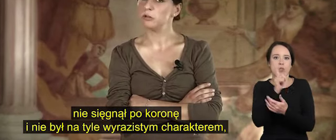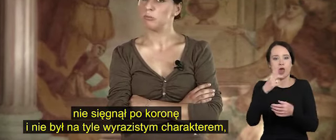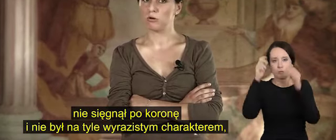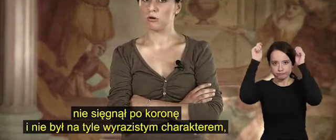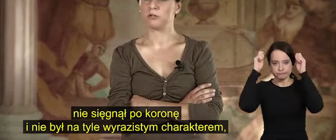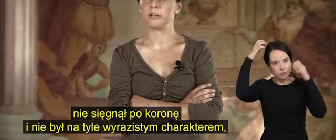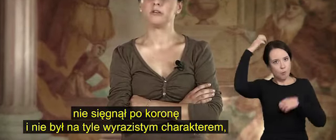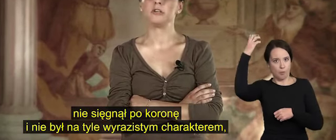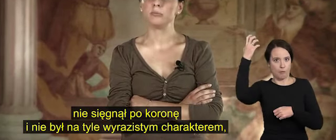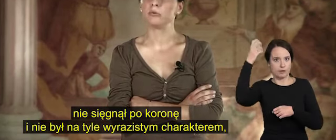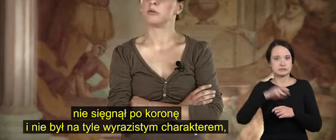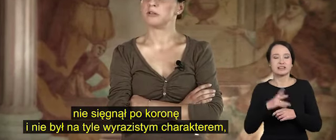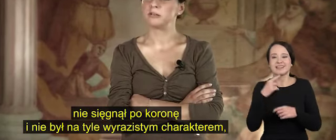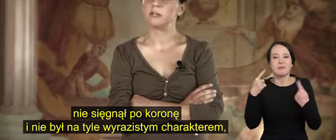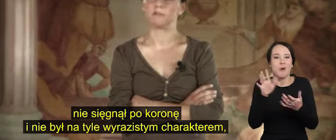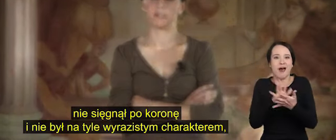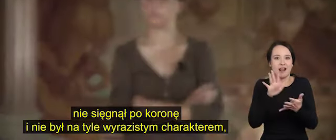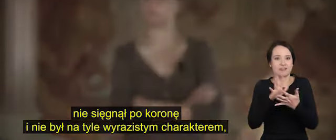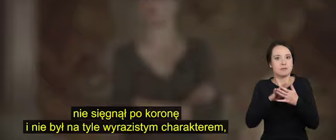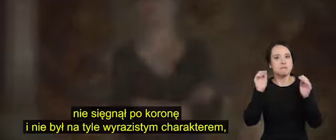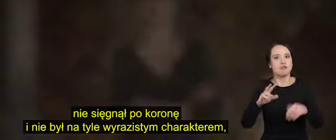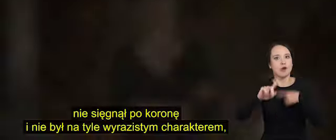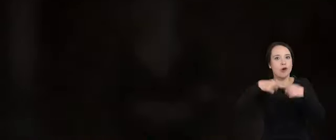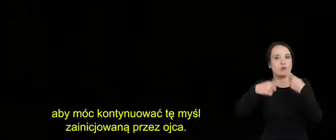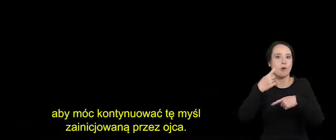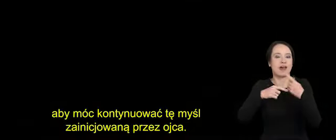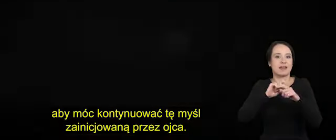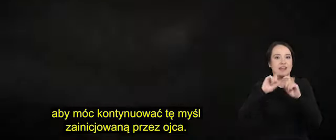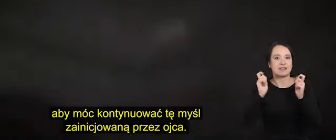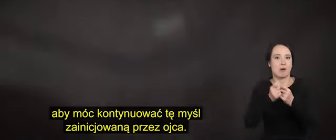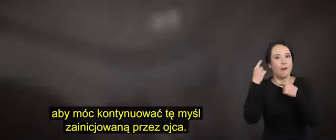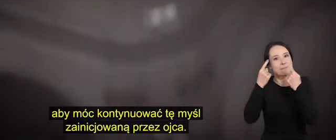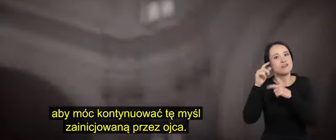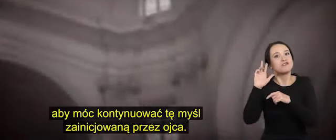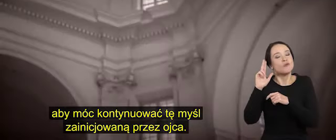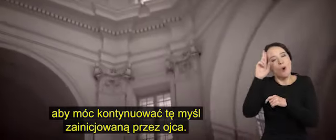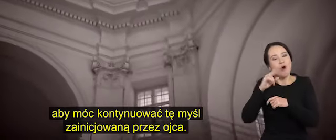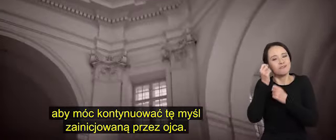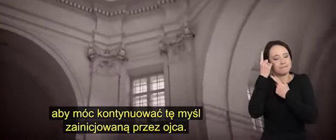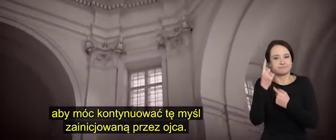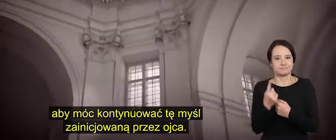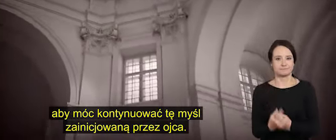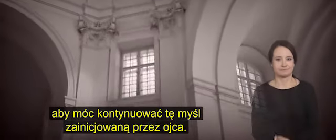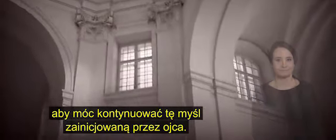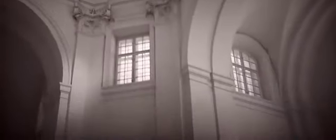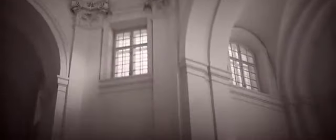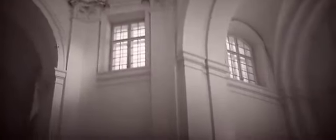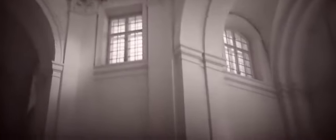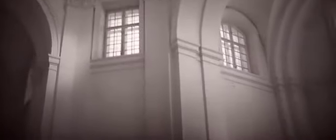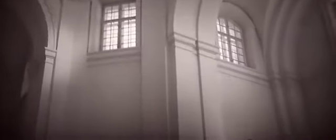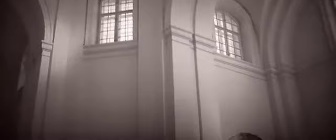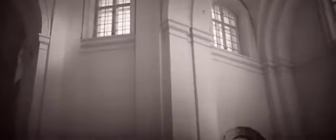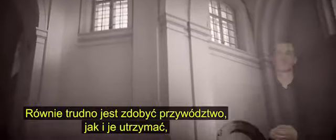nie sięgnął po koronę i nie był na tyle wyrazistym charakterem, aby móc kontynuować tę myśl zainicjowaną przez ojca.